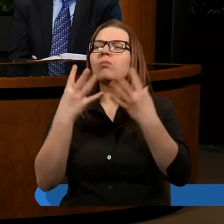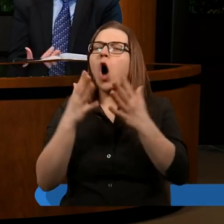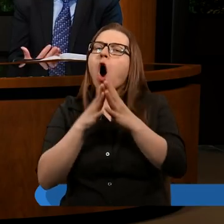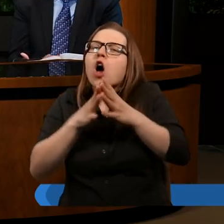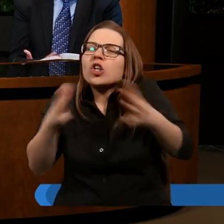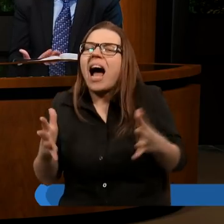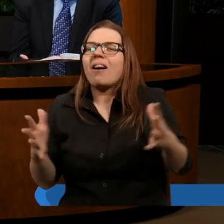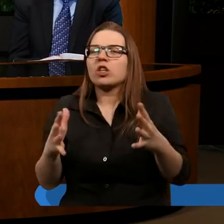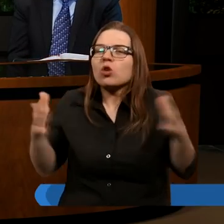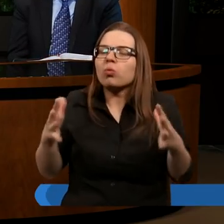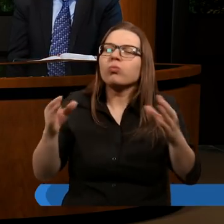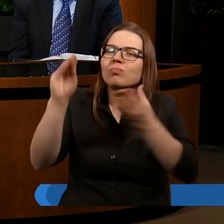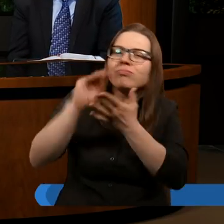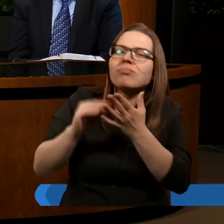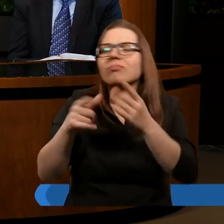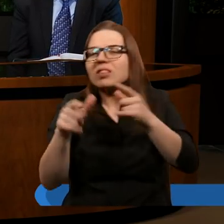rzeczy